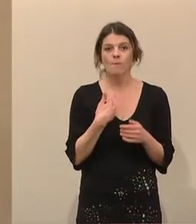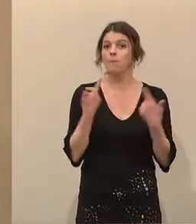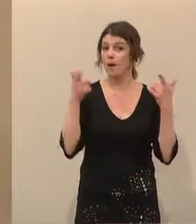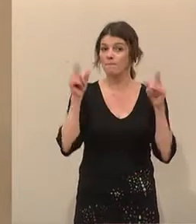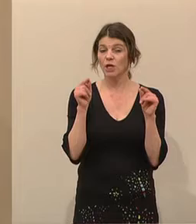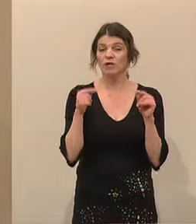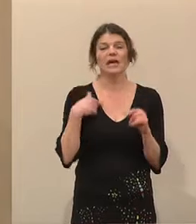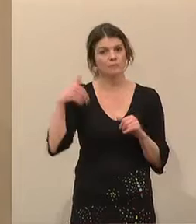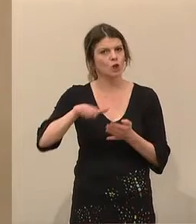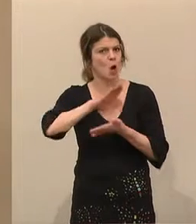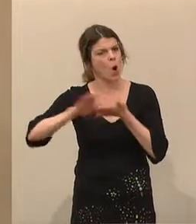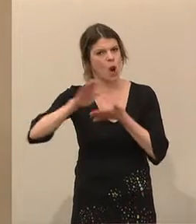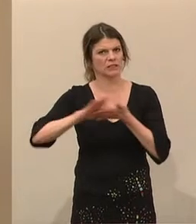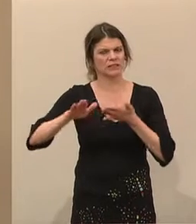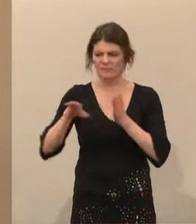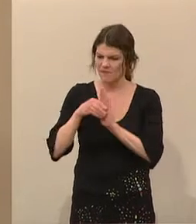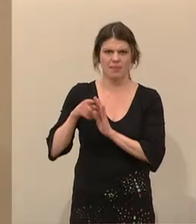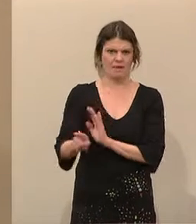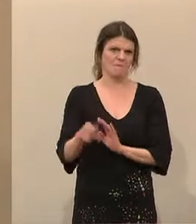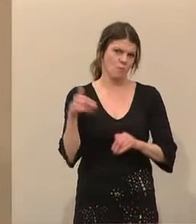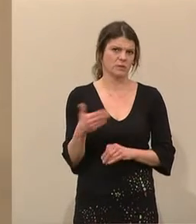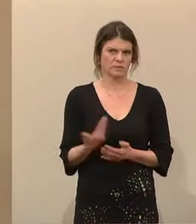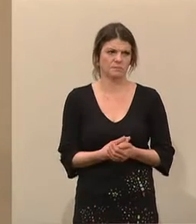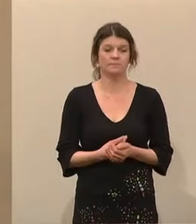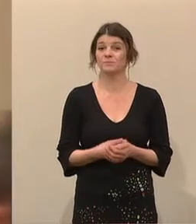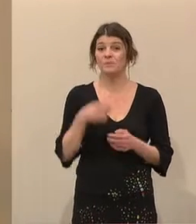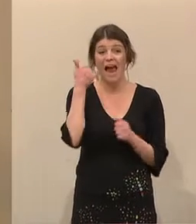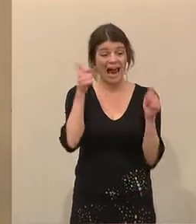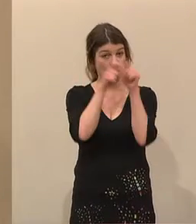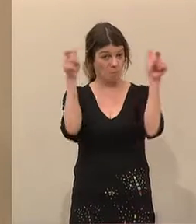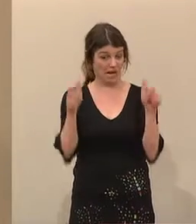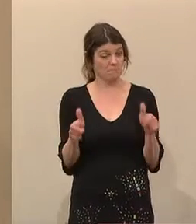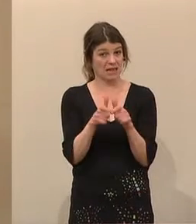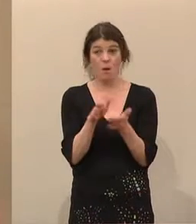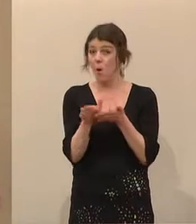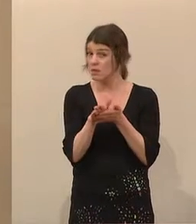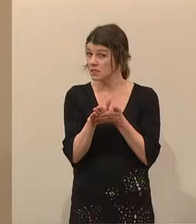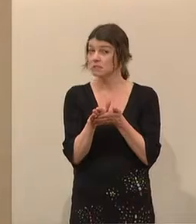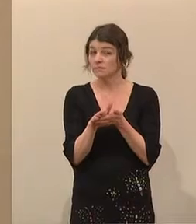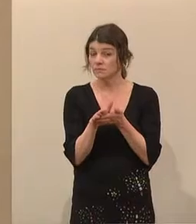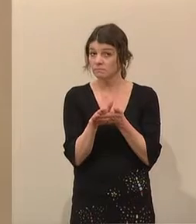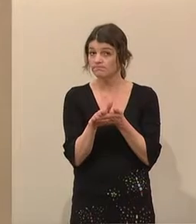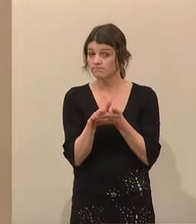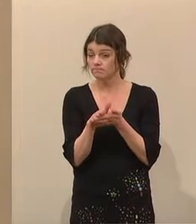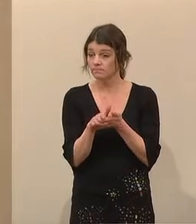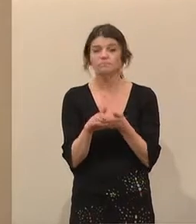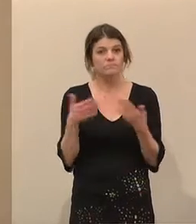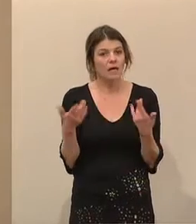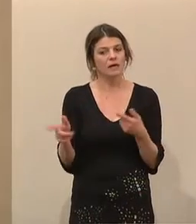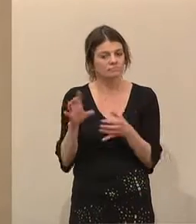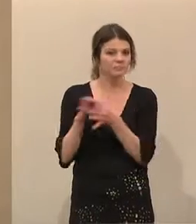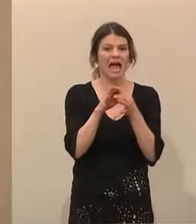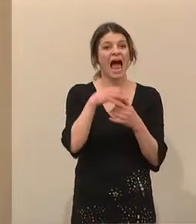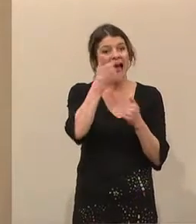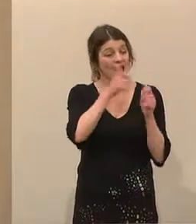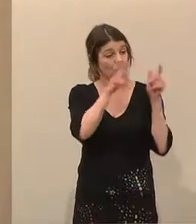wir Holz absolut einsetzen müssen. Ein Kubikmeter Holz letztendlich bindet eine Tonne